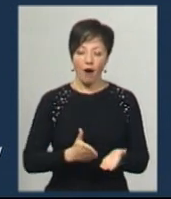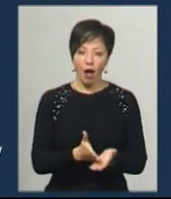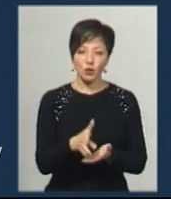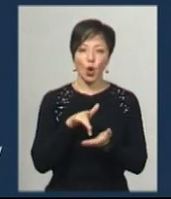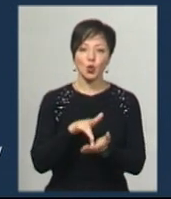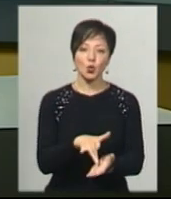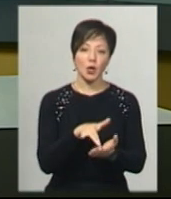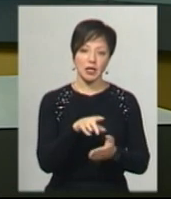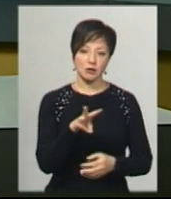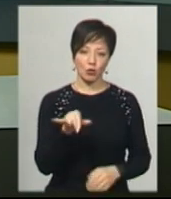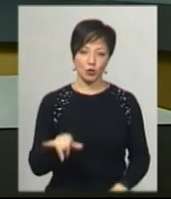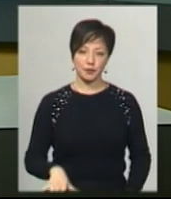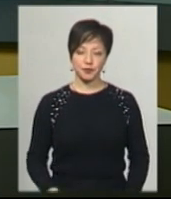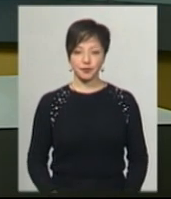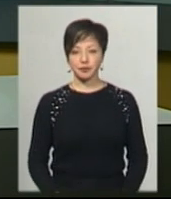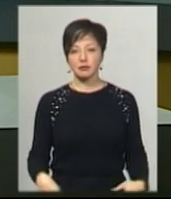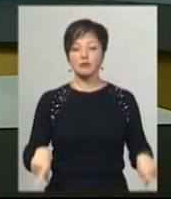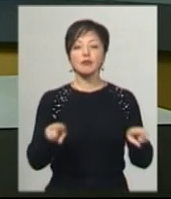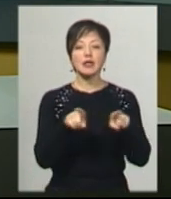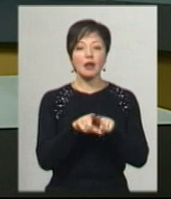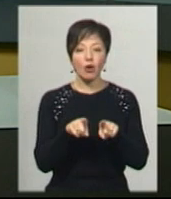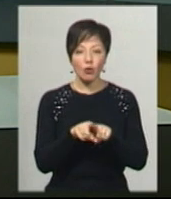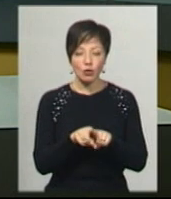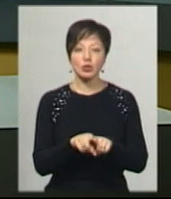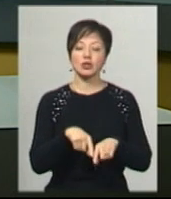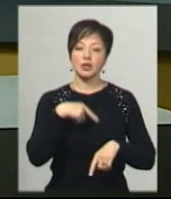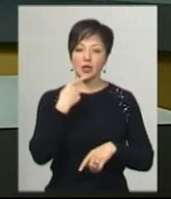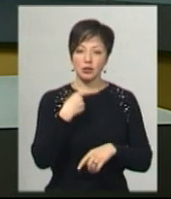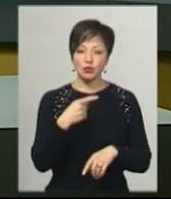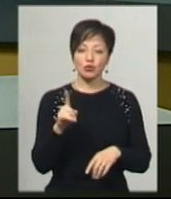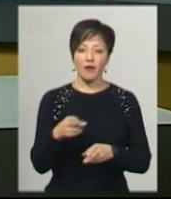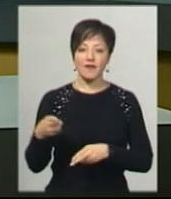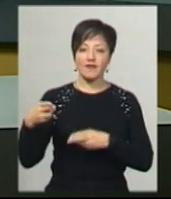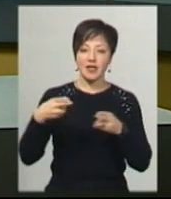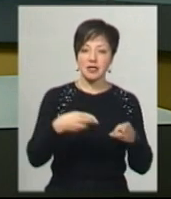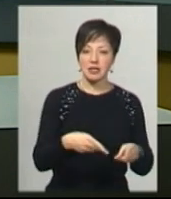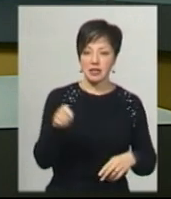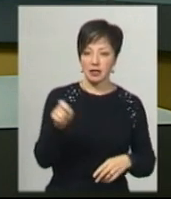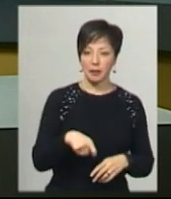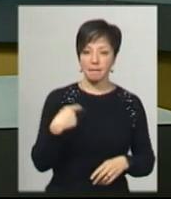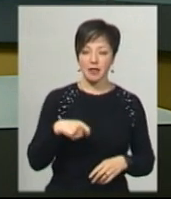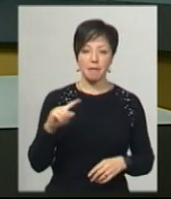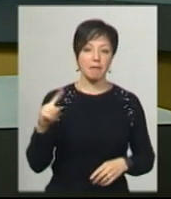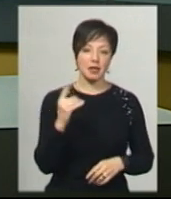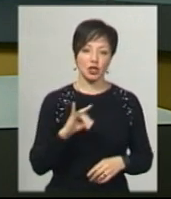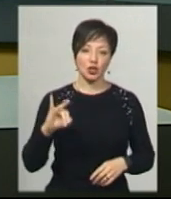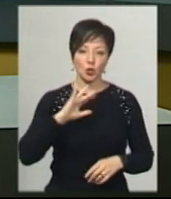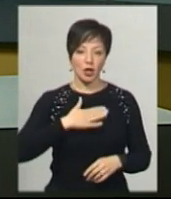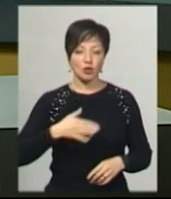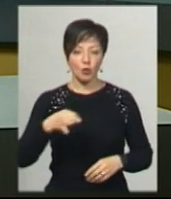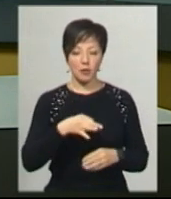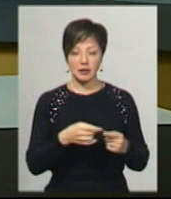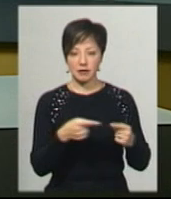туризму. Також Ольга Заславська не відкидає того, що візит президента, який вперше в історії нашої області,